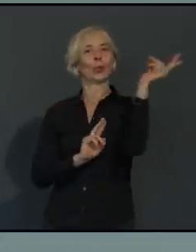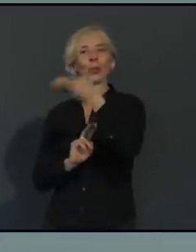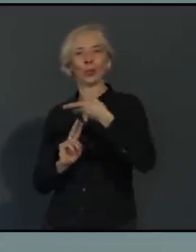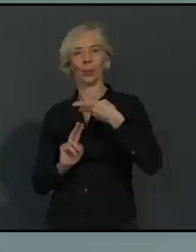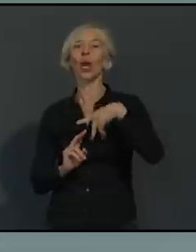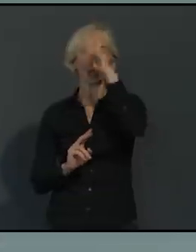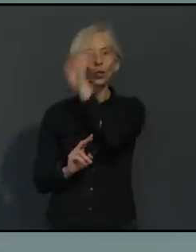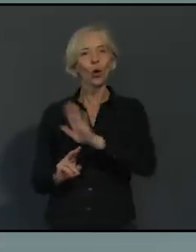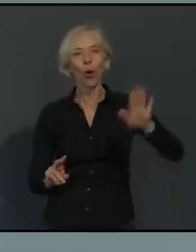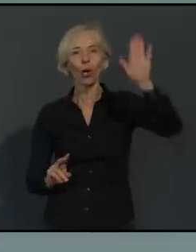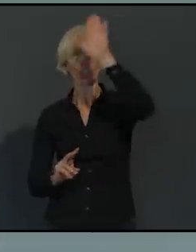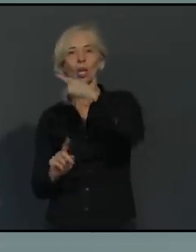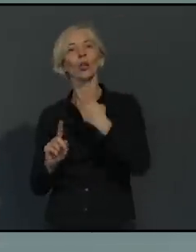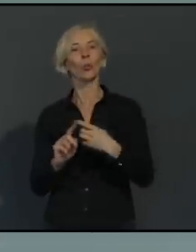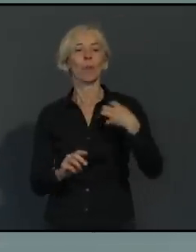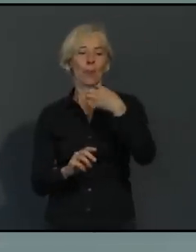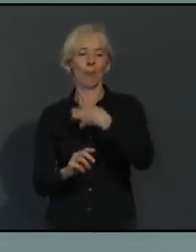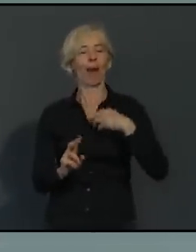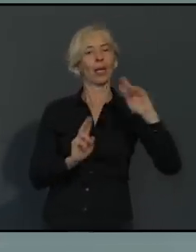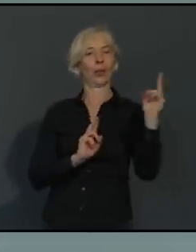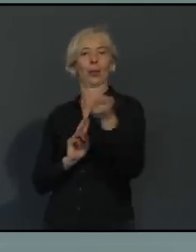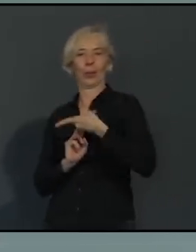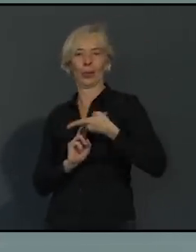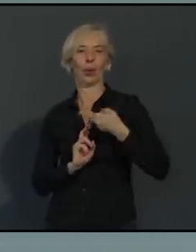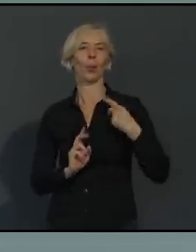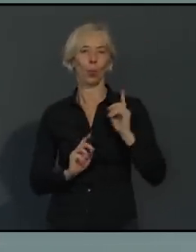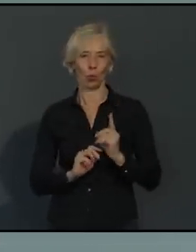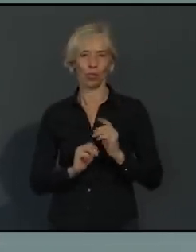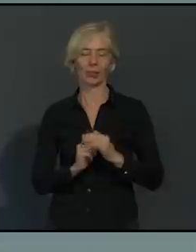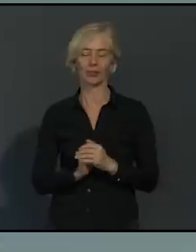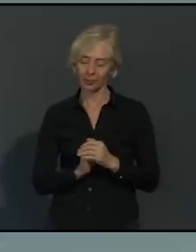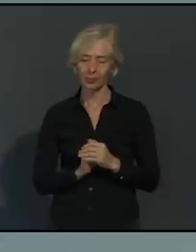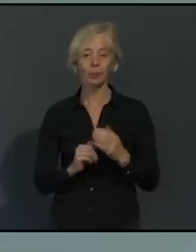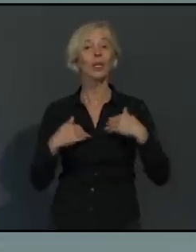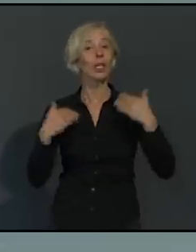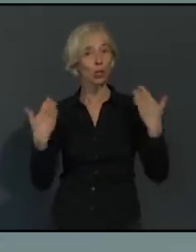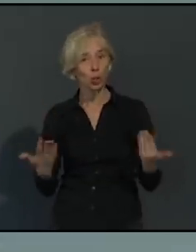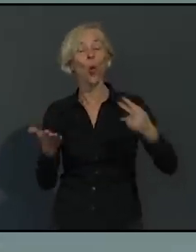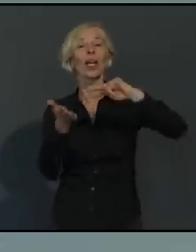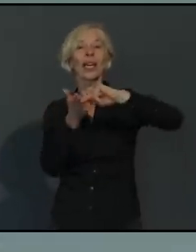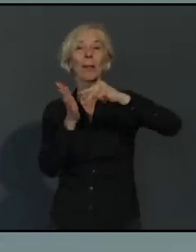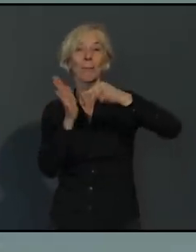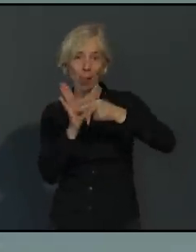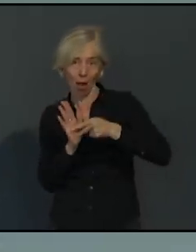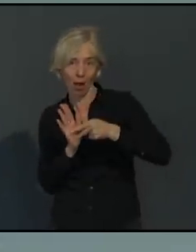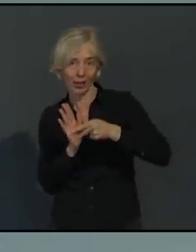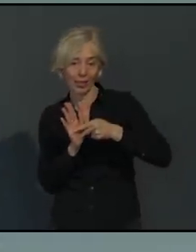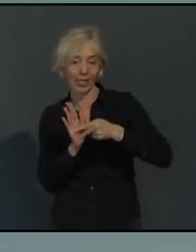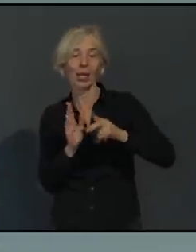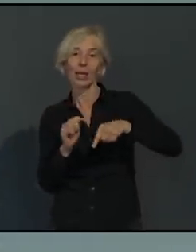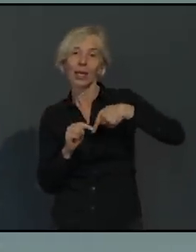auch eben entsprechend sichergestellt ist. Gelten sollen die Regelungen, die über eine städtische